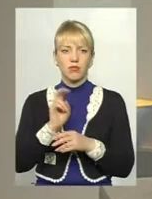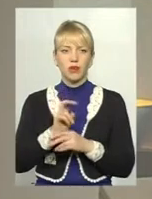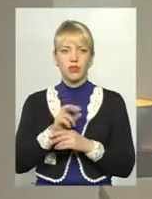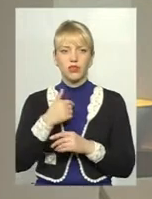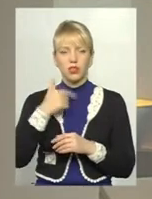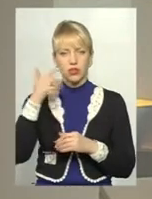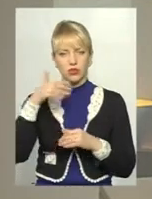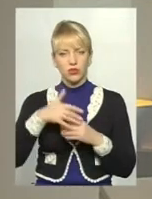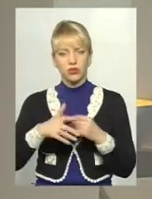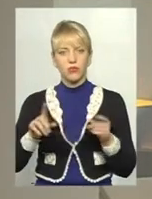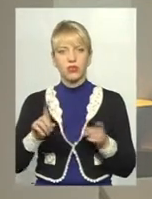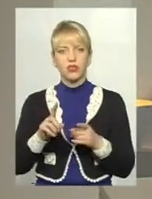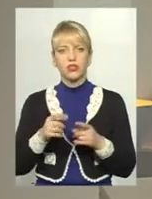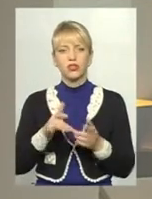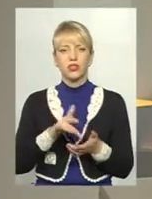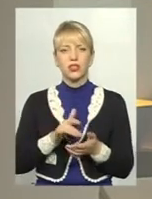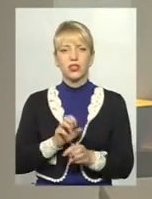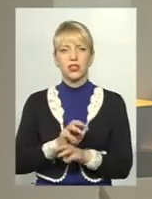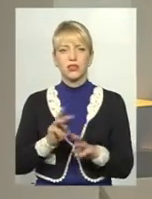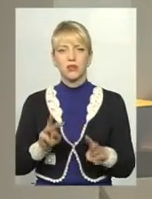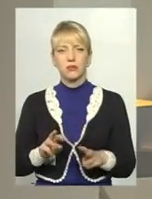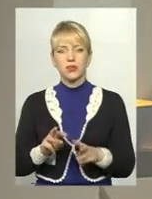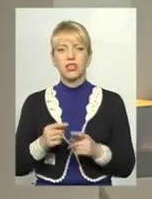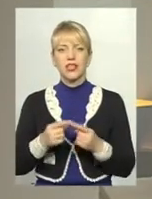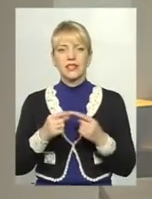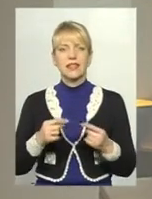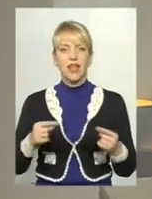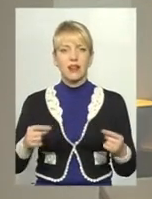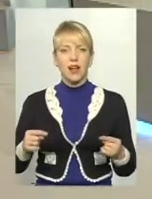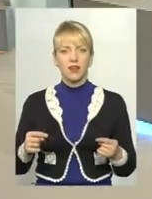принципі, центр забезпечений з наряддям, так?